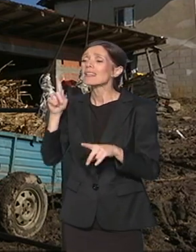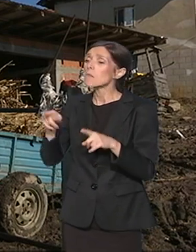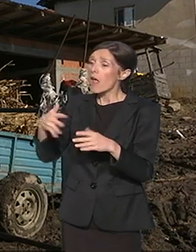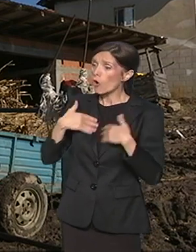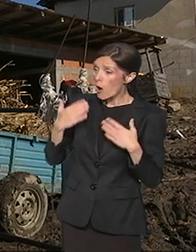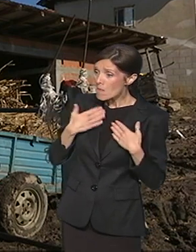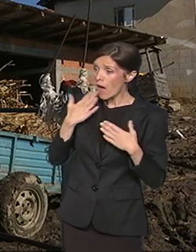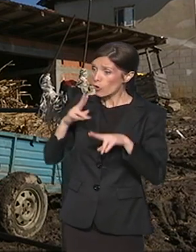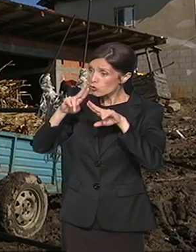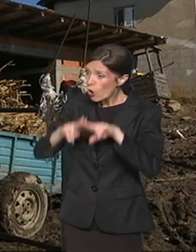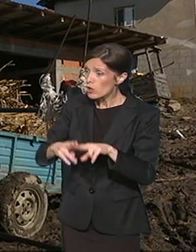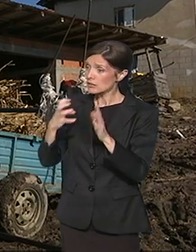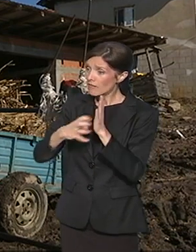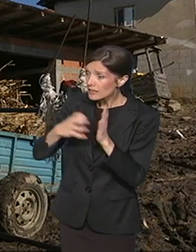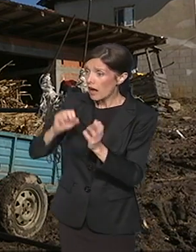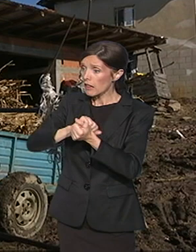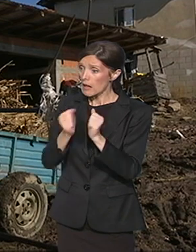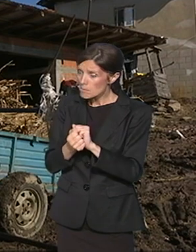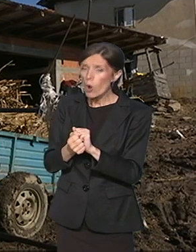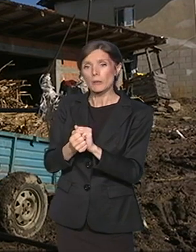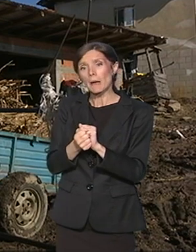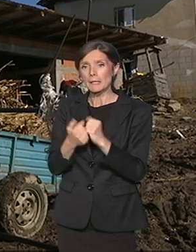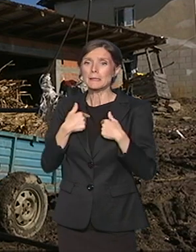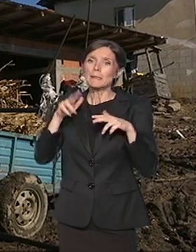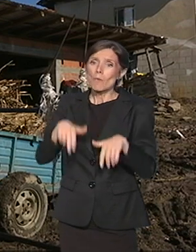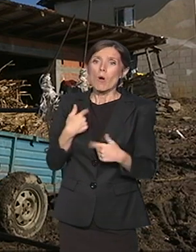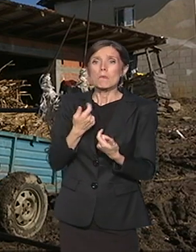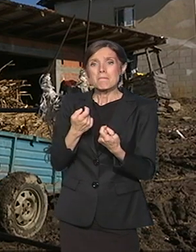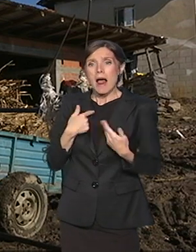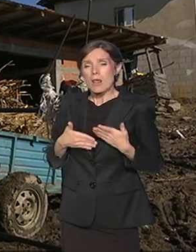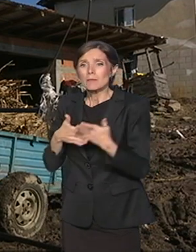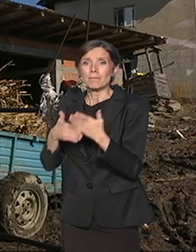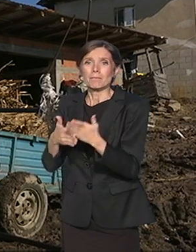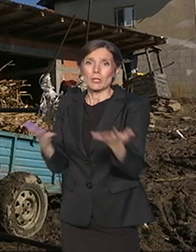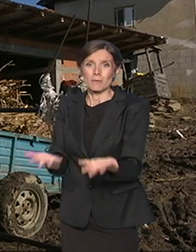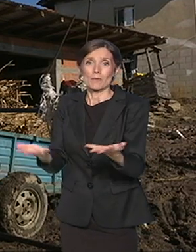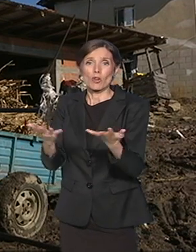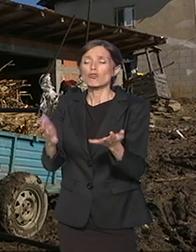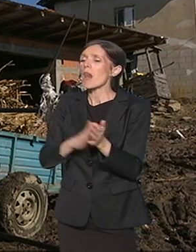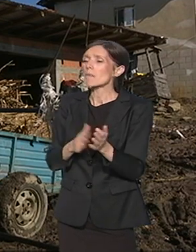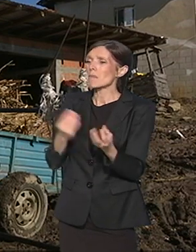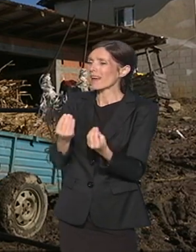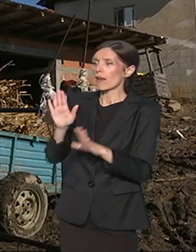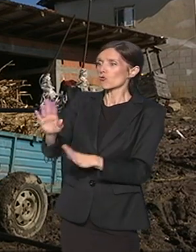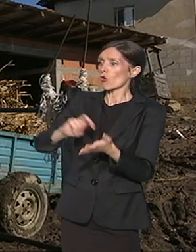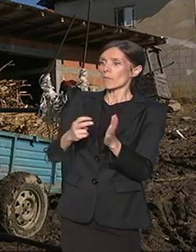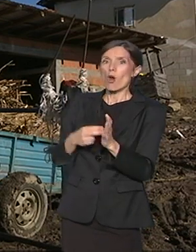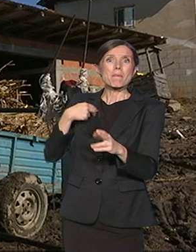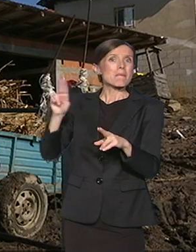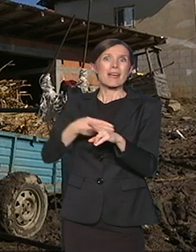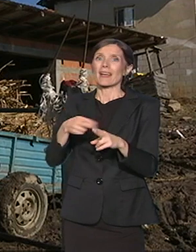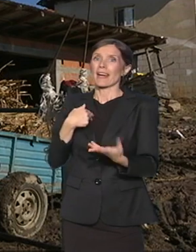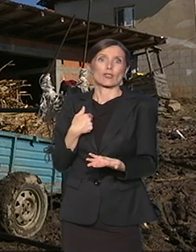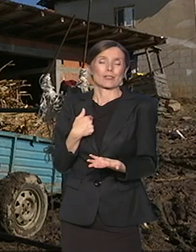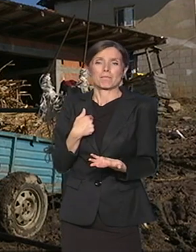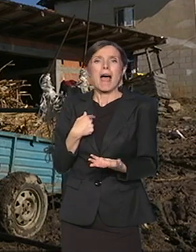cenu, tu možemo da pomalo poguramo. Ili, ako ne možemo da rešimo život i problem, ono barem